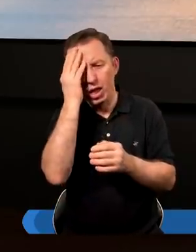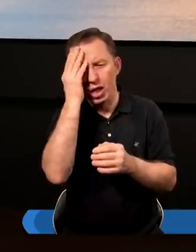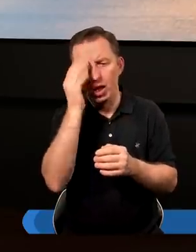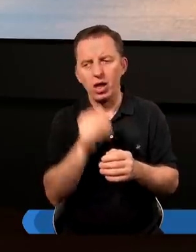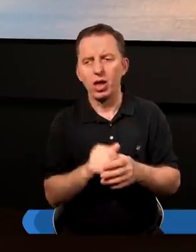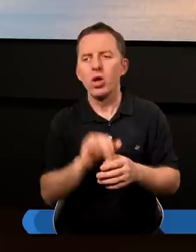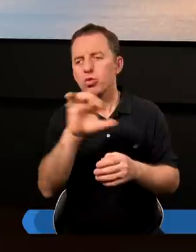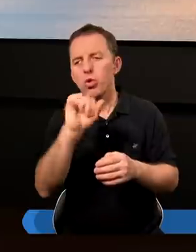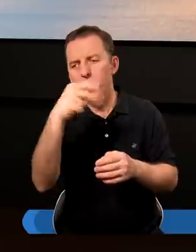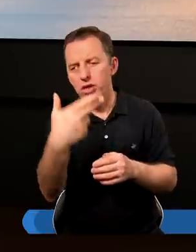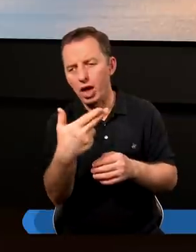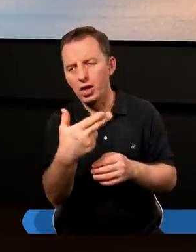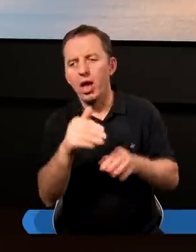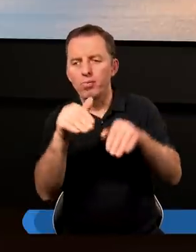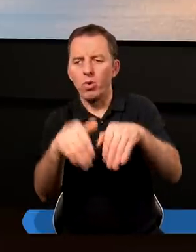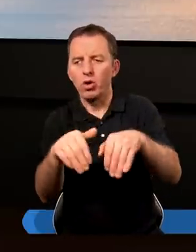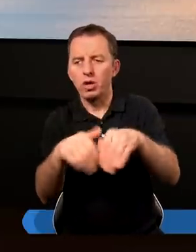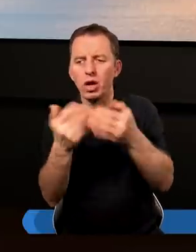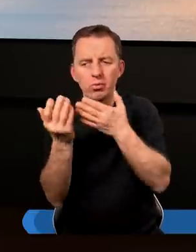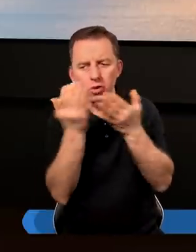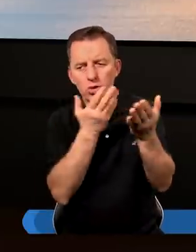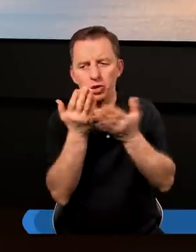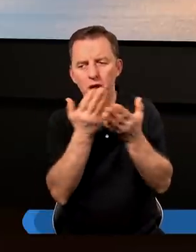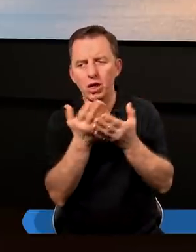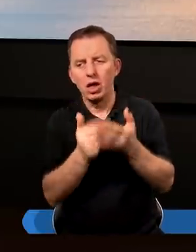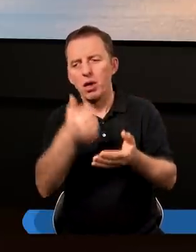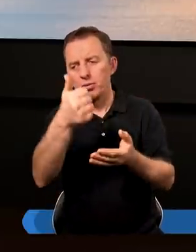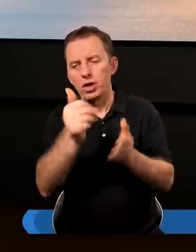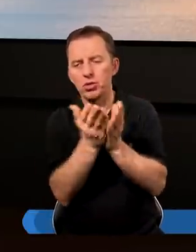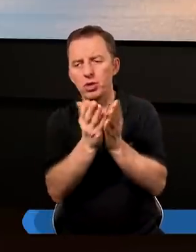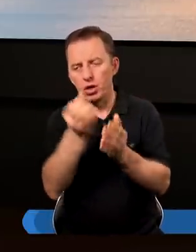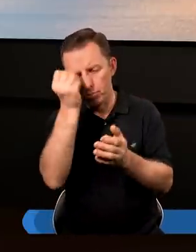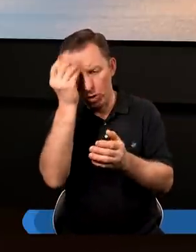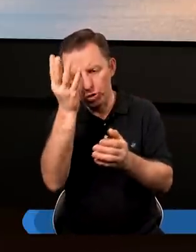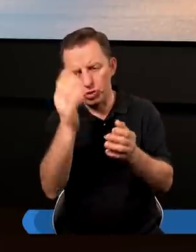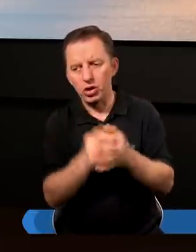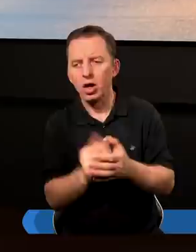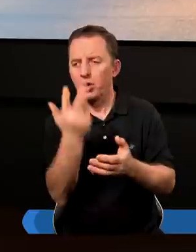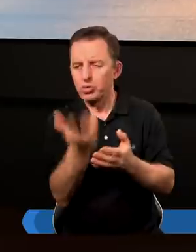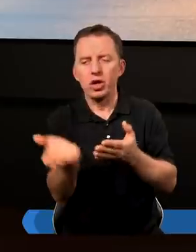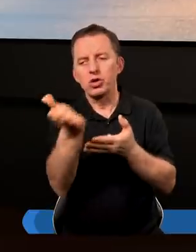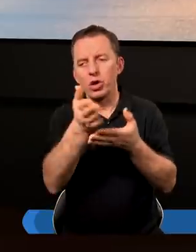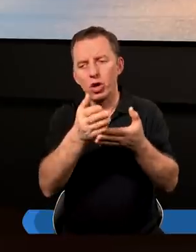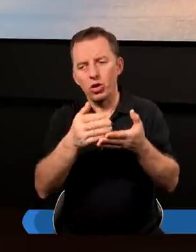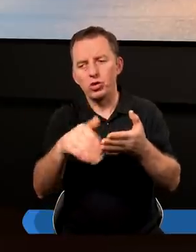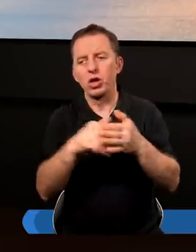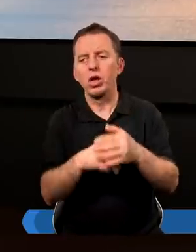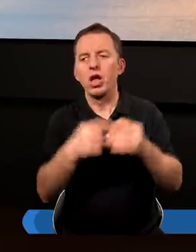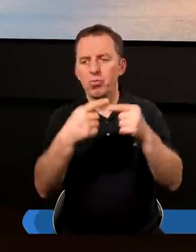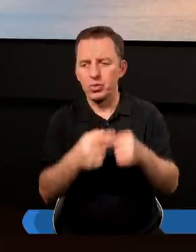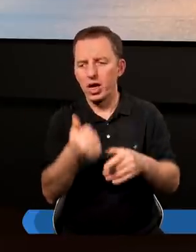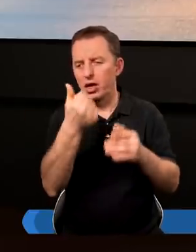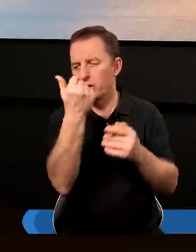wybrzmiał. Julian, czy możesz przeczytać z pierwszej księgi mojżeszowej z trzeciego rozdziału